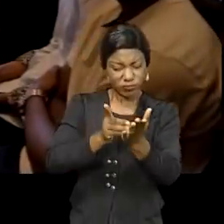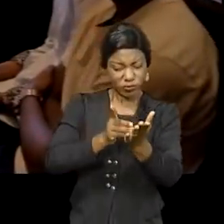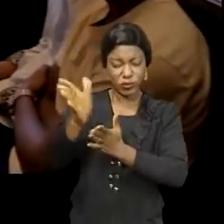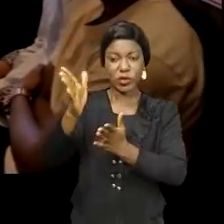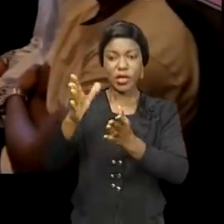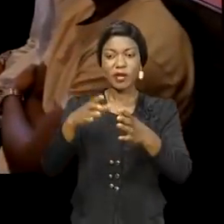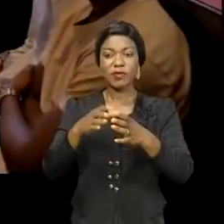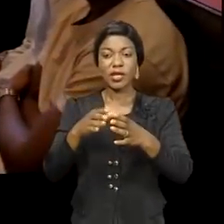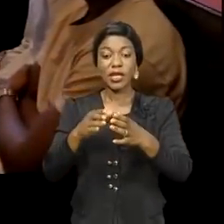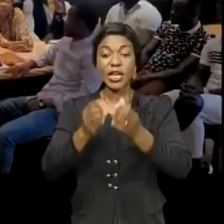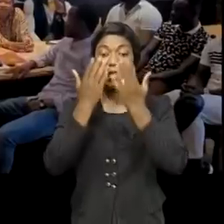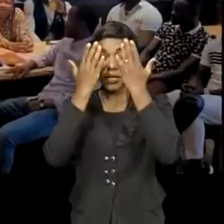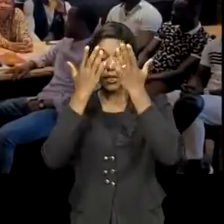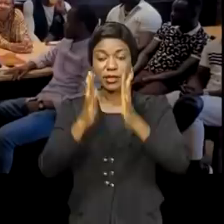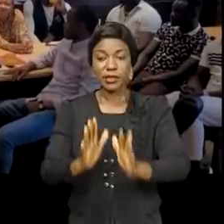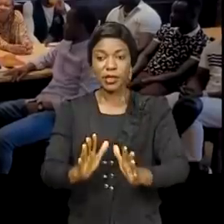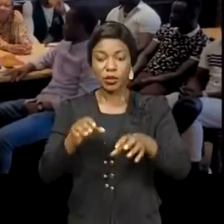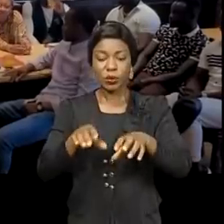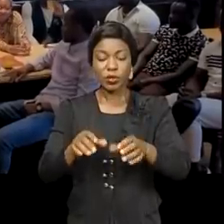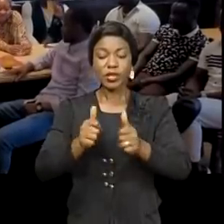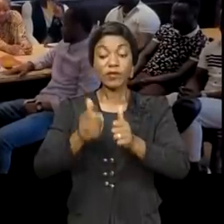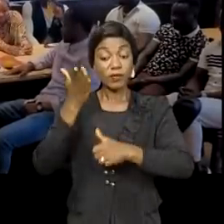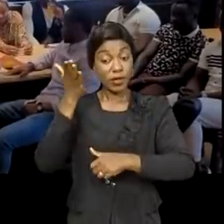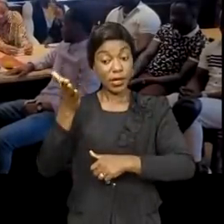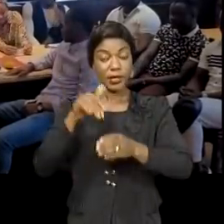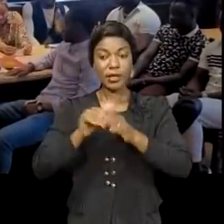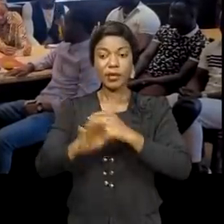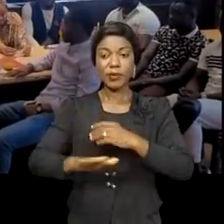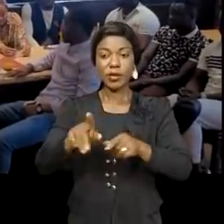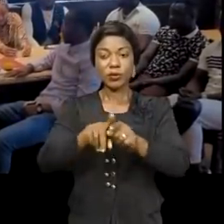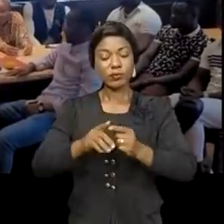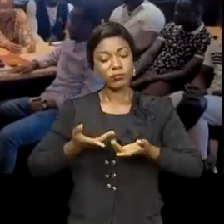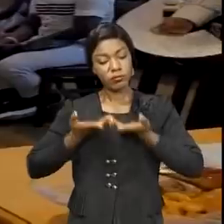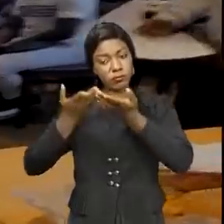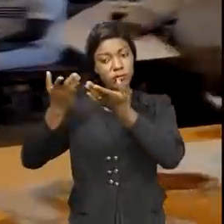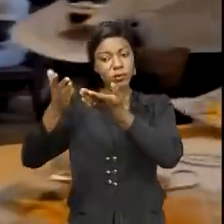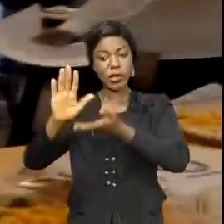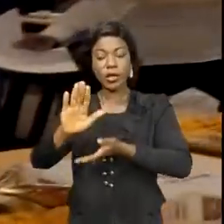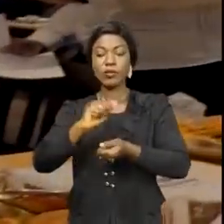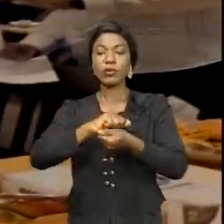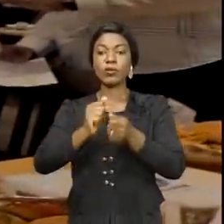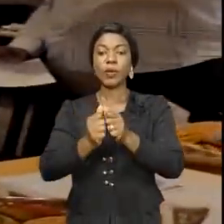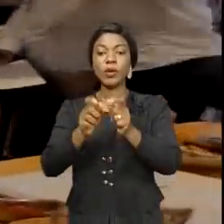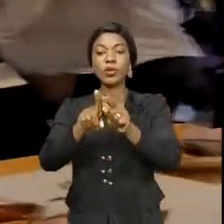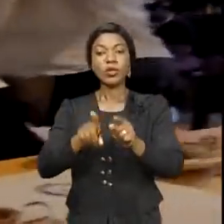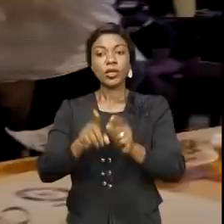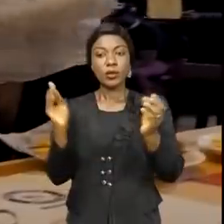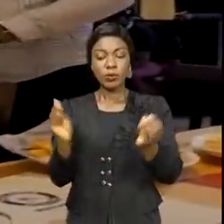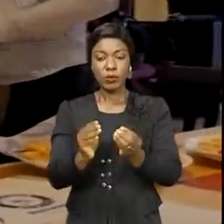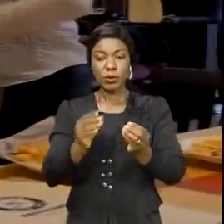résidant en Russie, qui du reste, ont soumis leur désidérateur, simplement,